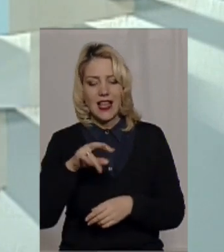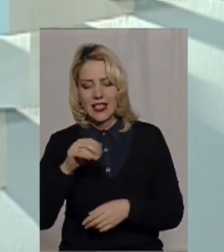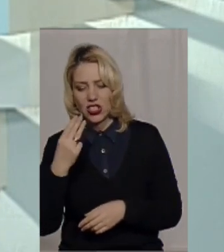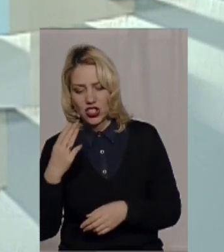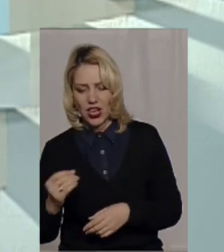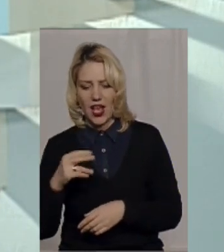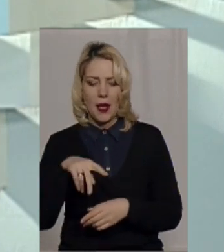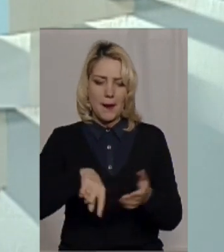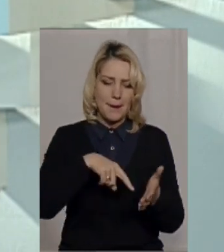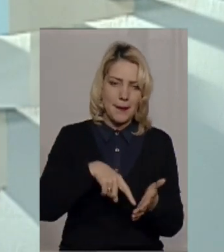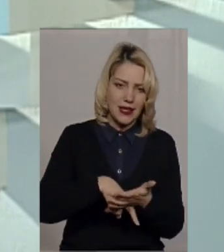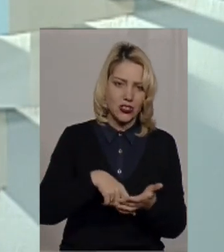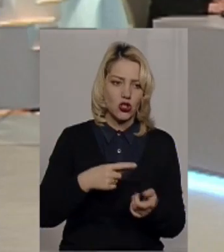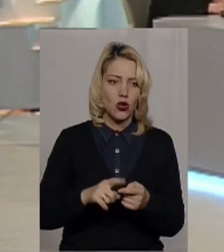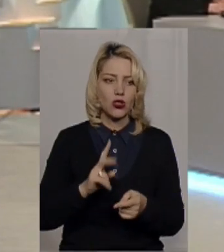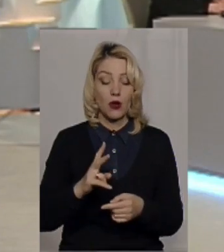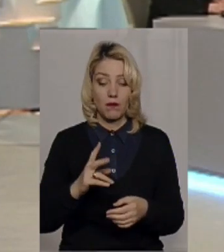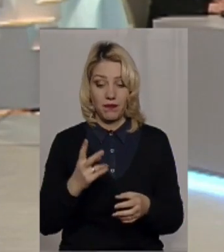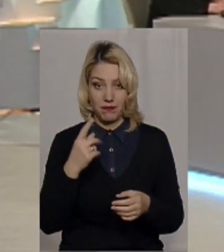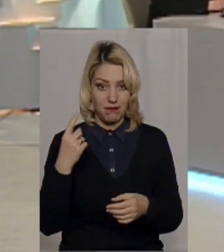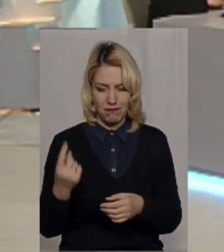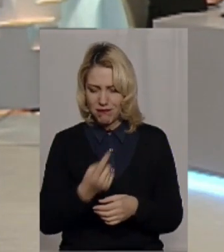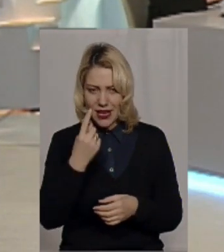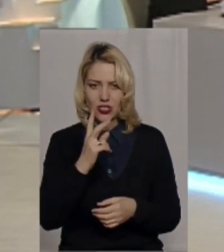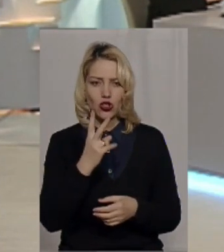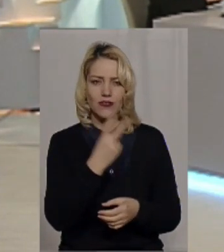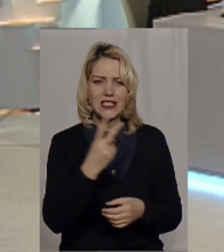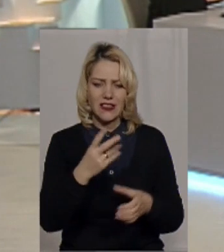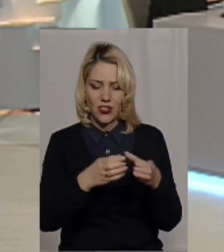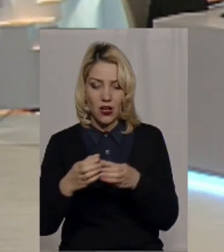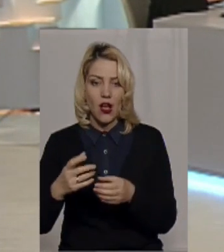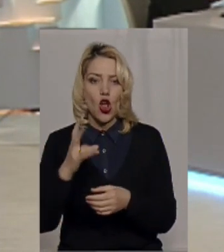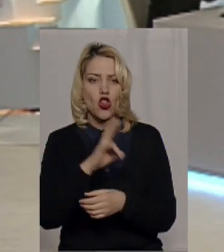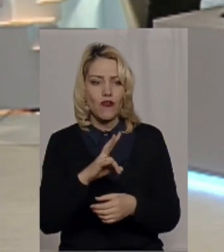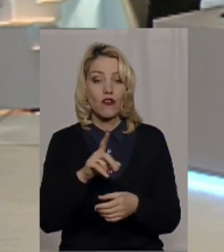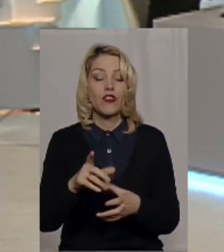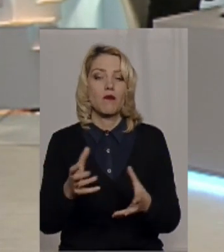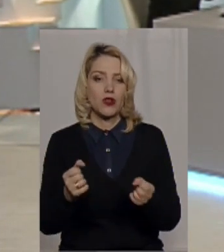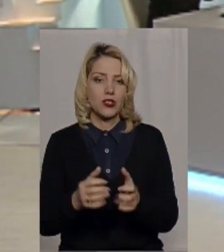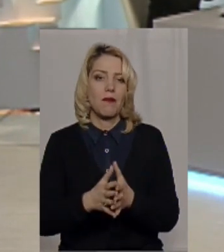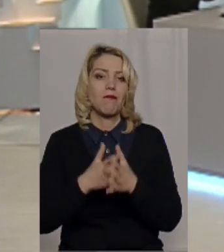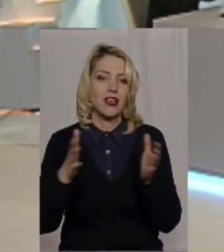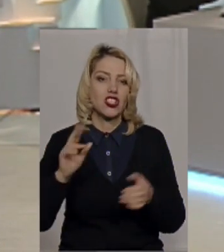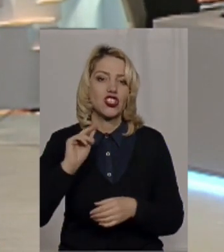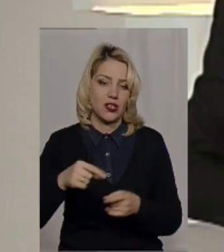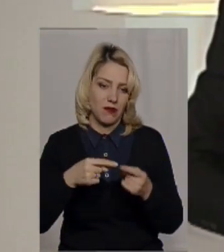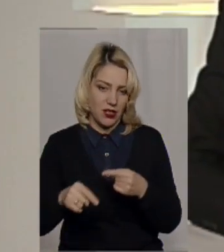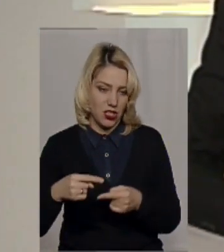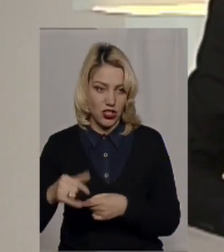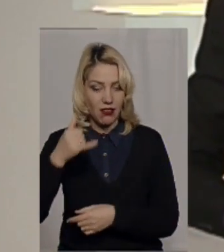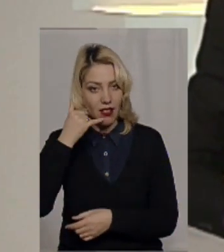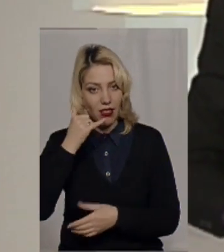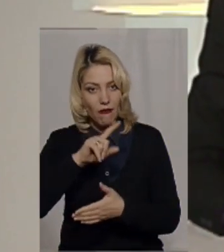Дунаївці, місто і цілий ряд, які першими 22 об'єдналися, вони получили новоушиць, вони получили набагато більше, ніж решта. Маємо телефонний дзвіночок.